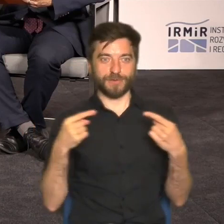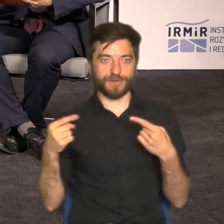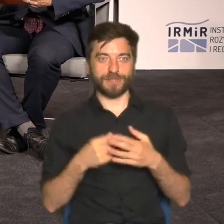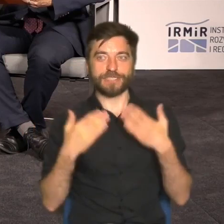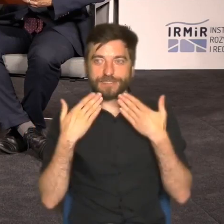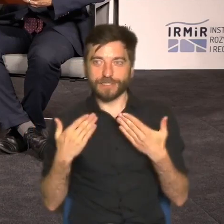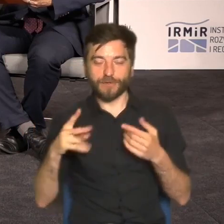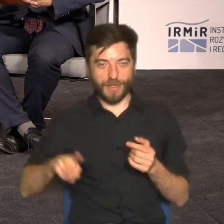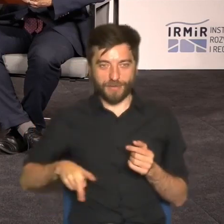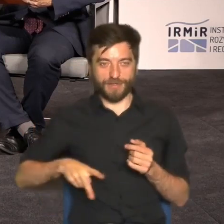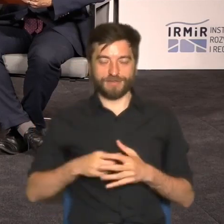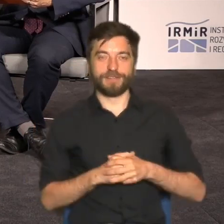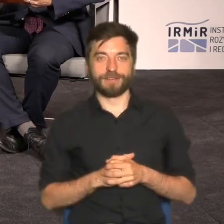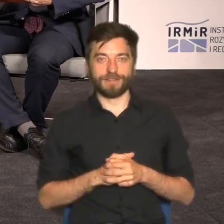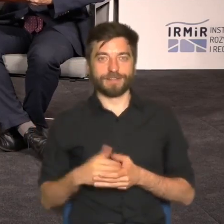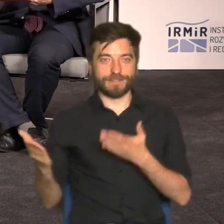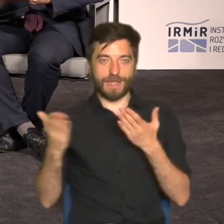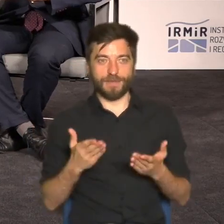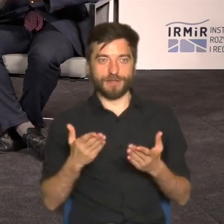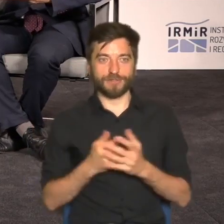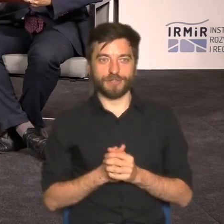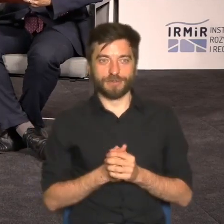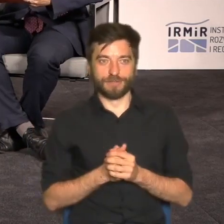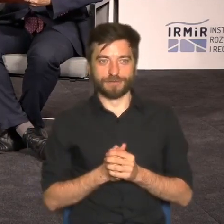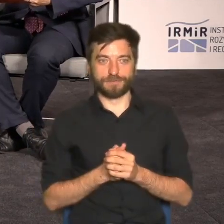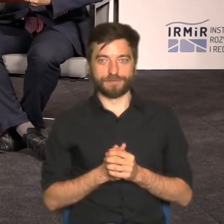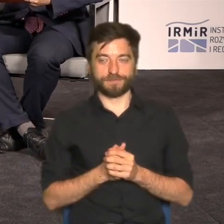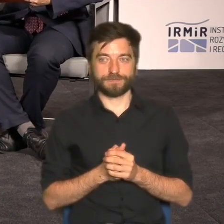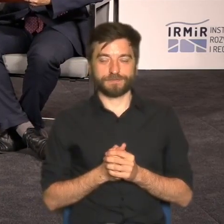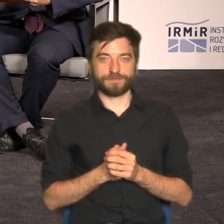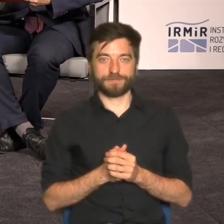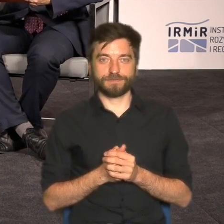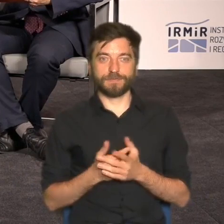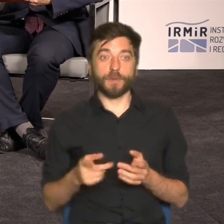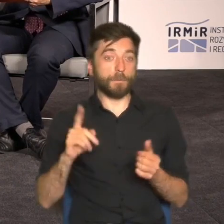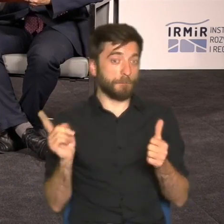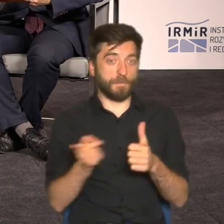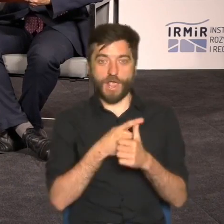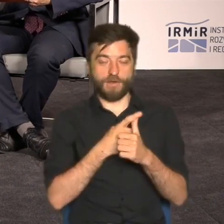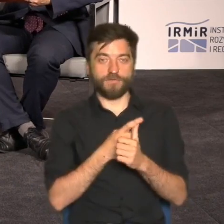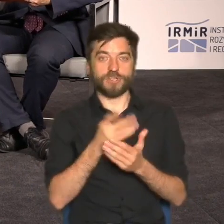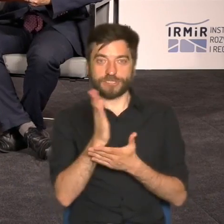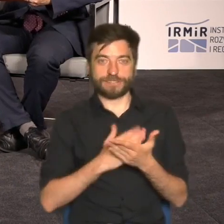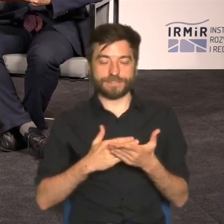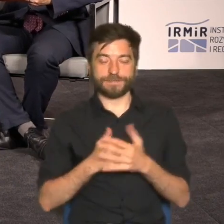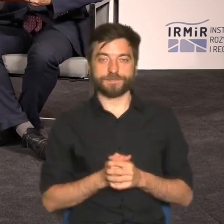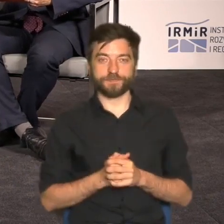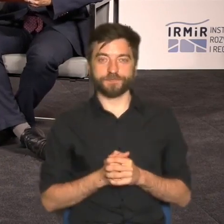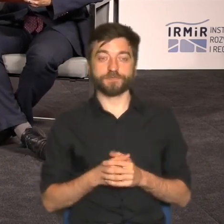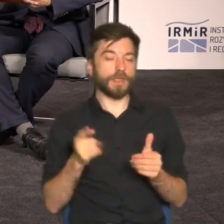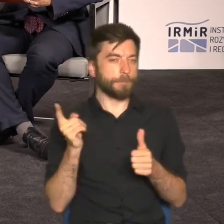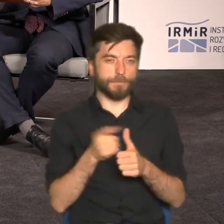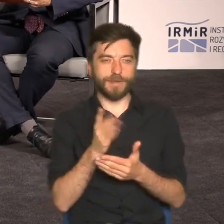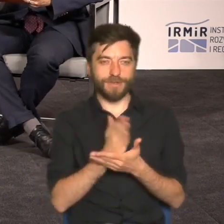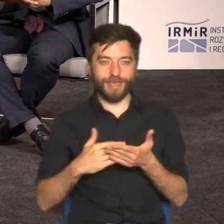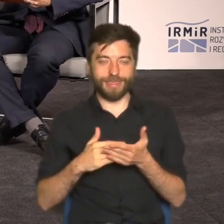dziękuję bardzo Pani Minister i zapraszam od razu do pierwszej sesji. Pierwsza